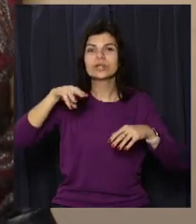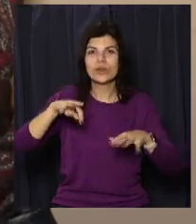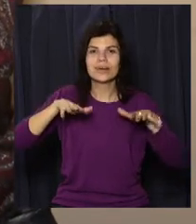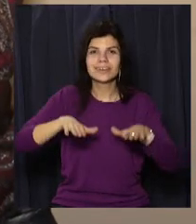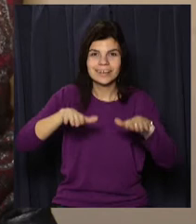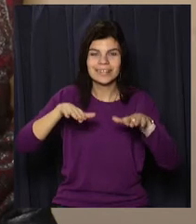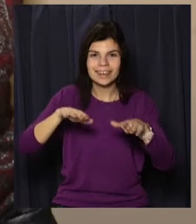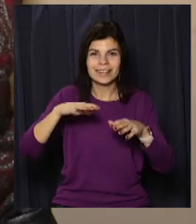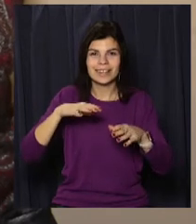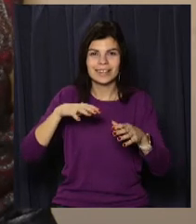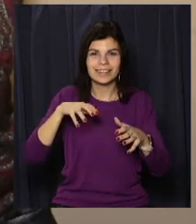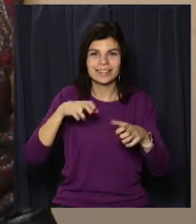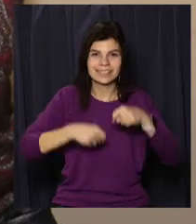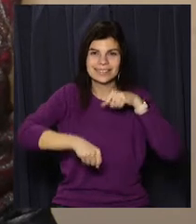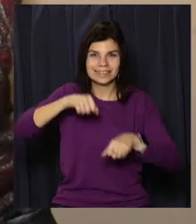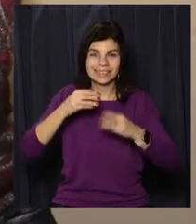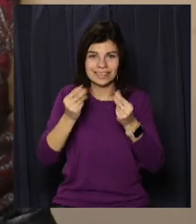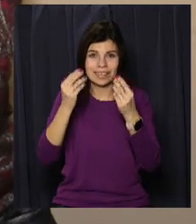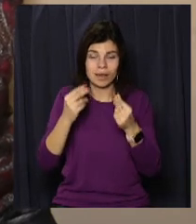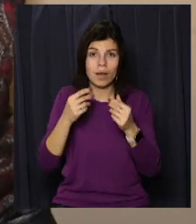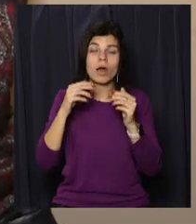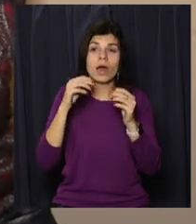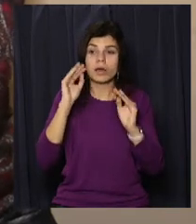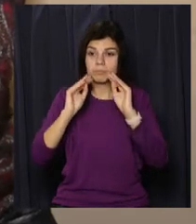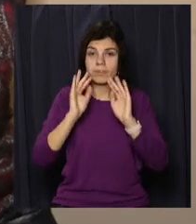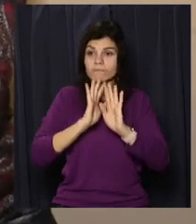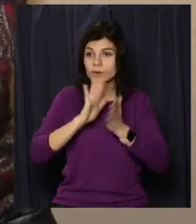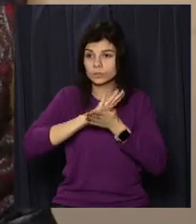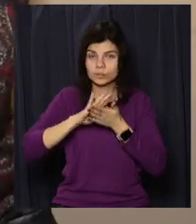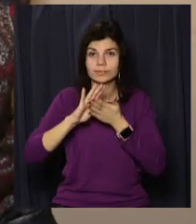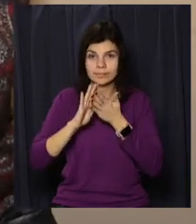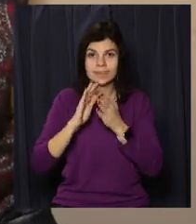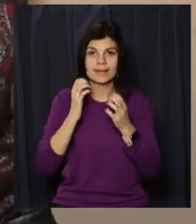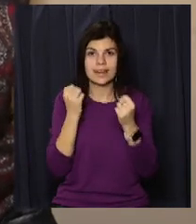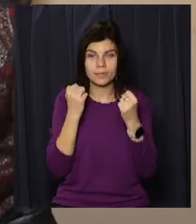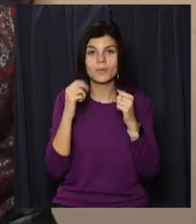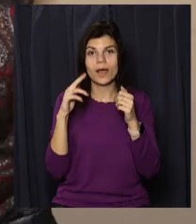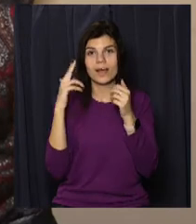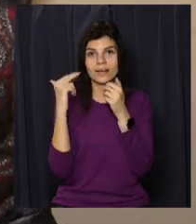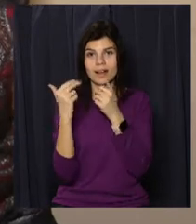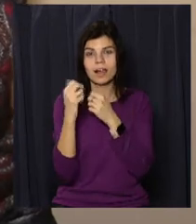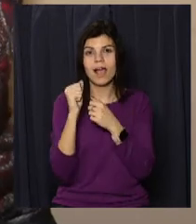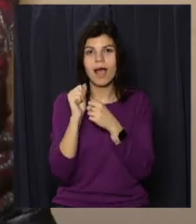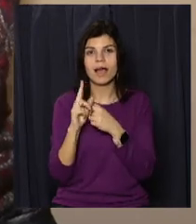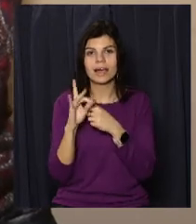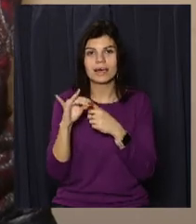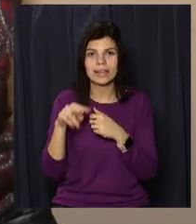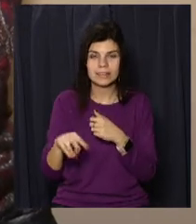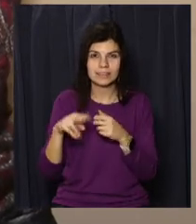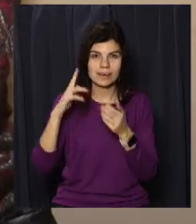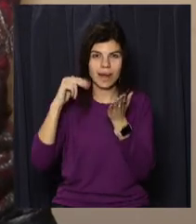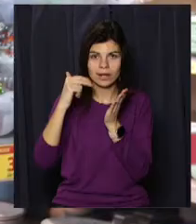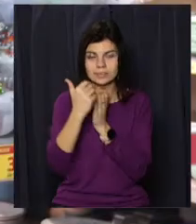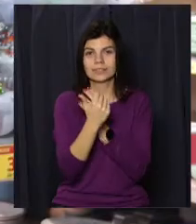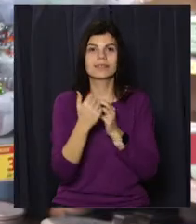'єдняємо все і окрашуємо те ж саме по принципу акрилова окраска, всякі блісточки, присипачки. В общем-то,